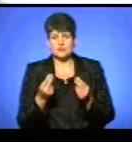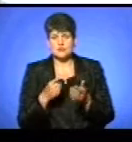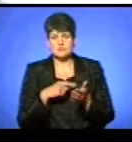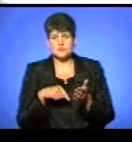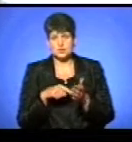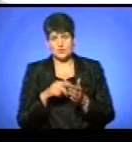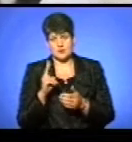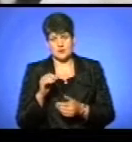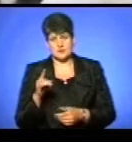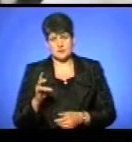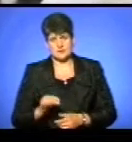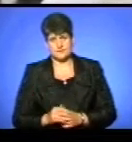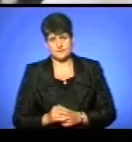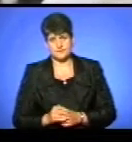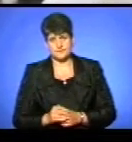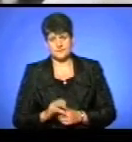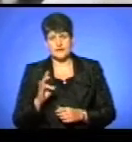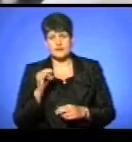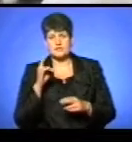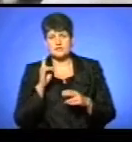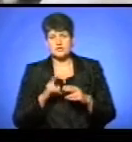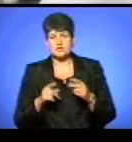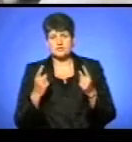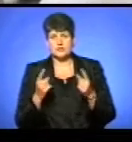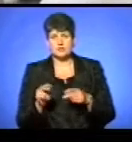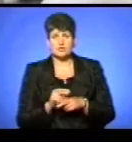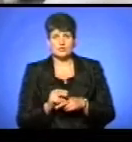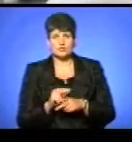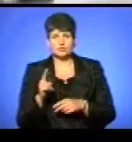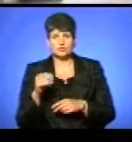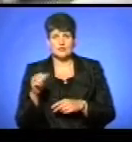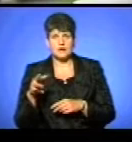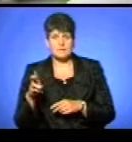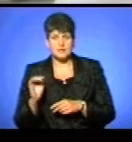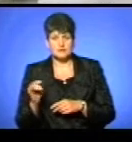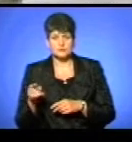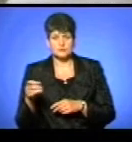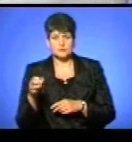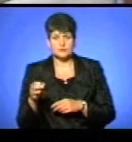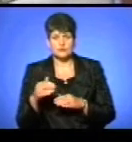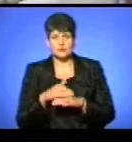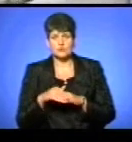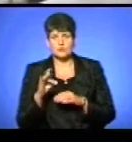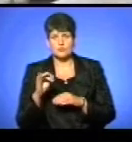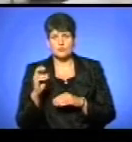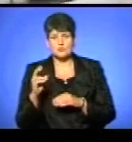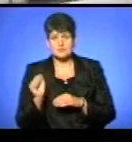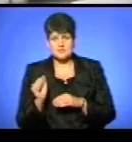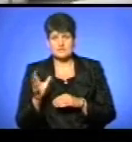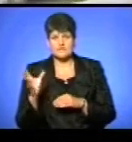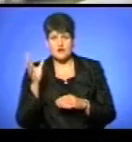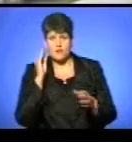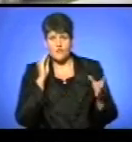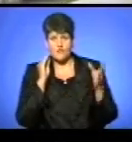казни. На завершення капітальної ремонту дамби Тернопільського ставу по вулиці Руській з врахуванням